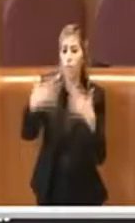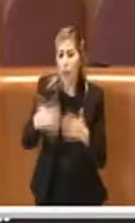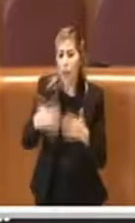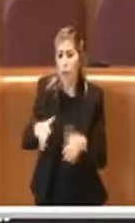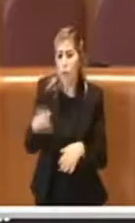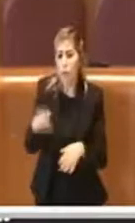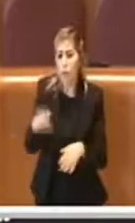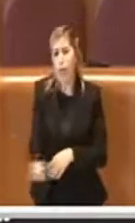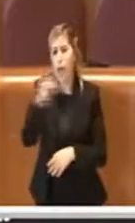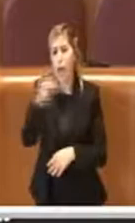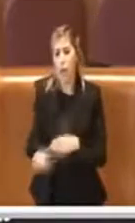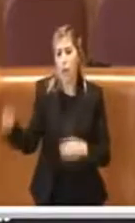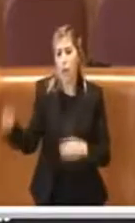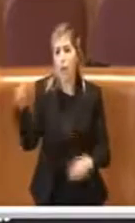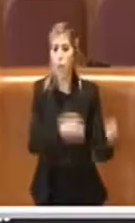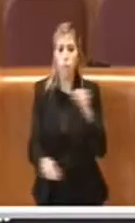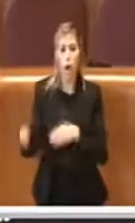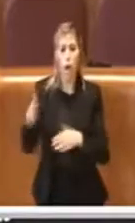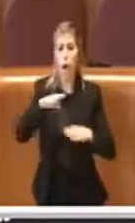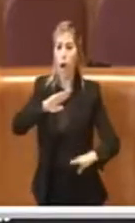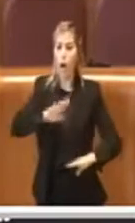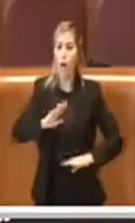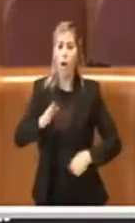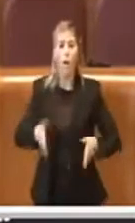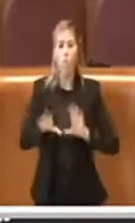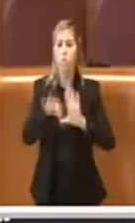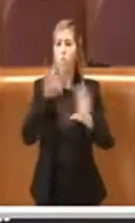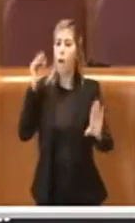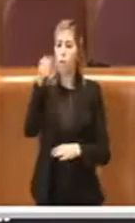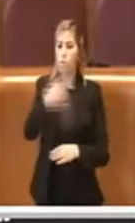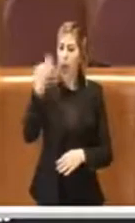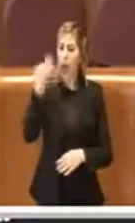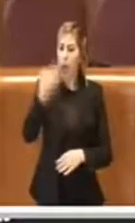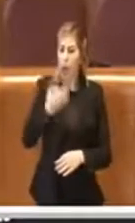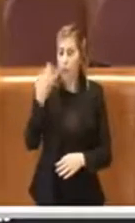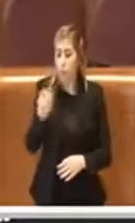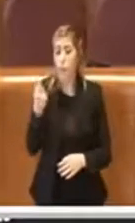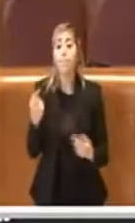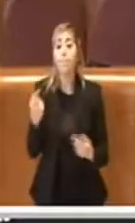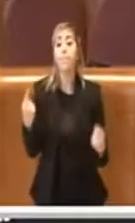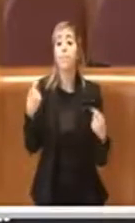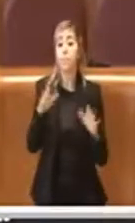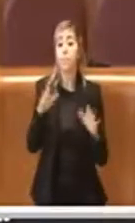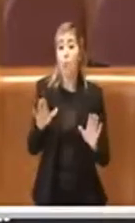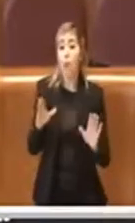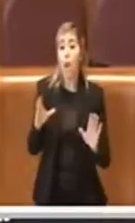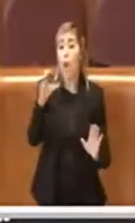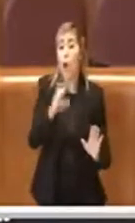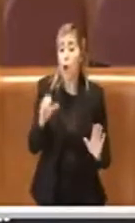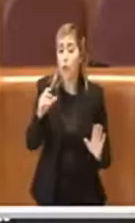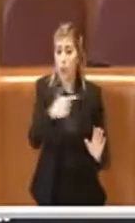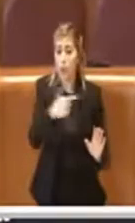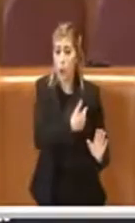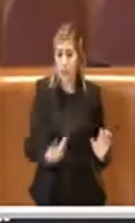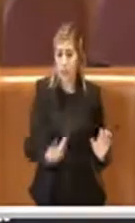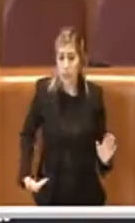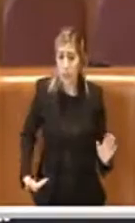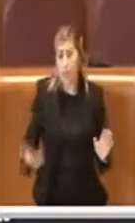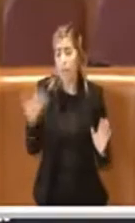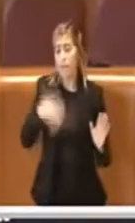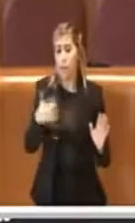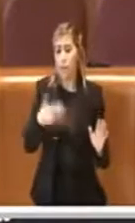secondo me invece il vero danno alla città l'ha fatto il consigliere dei corsetti, anche come nei suoi